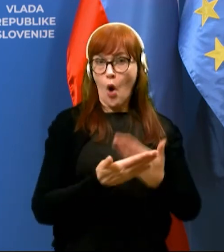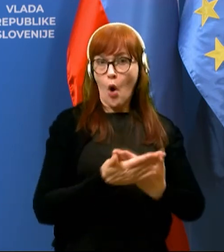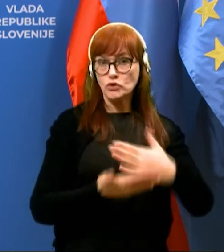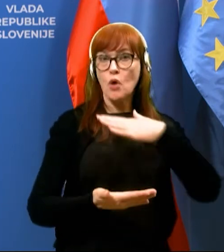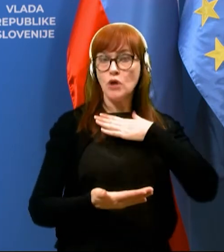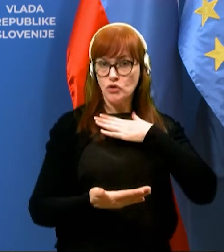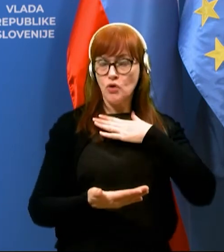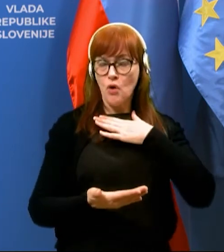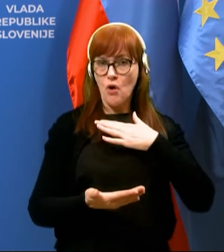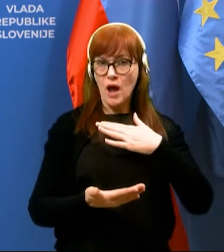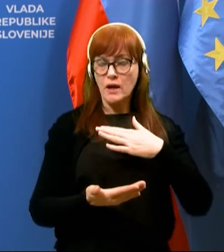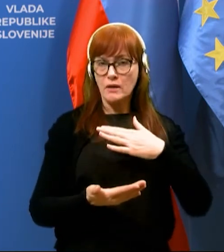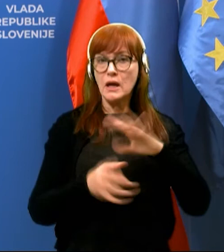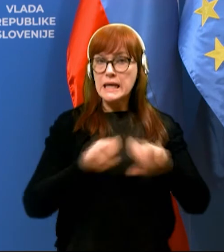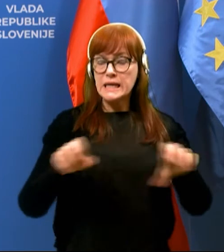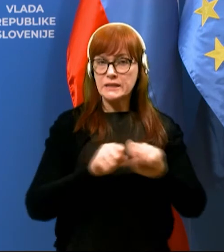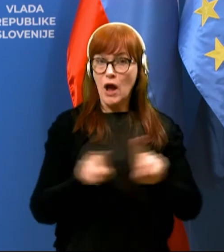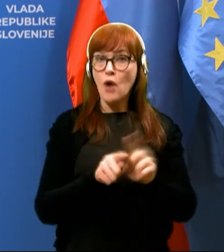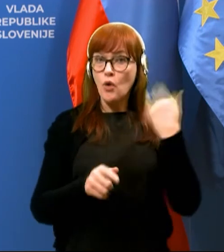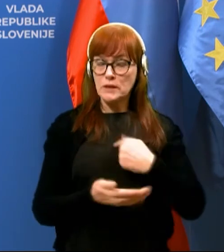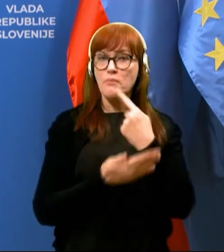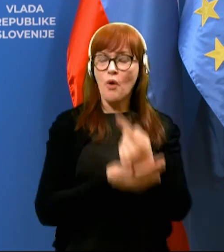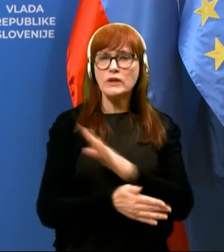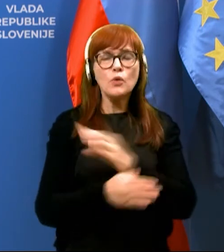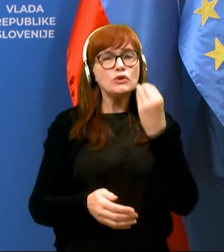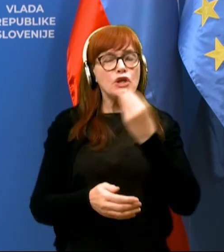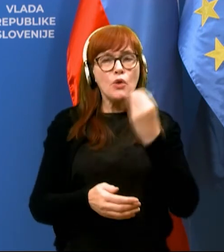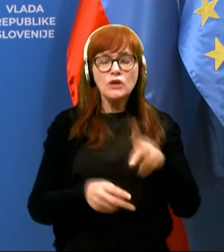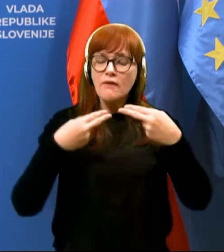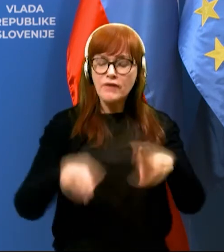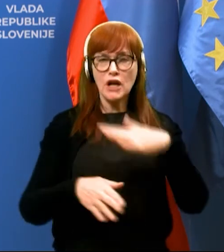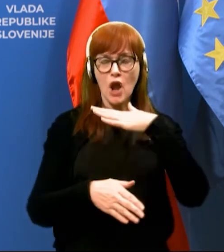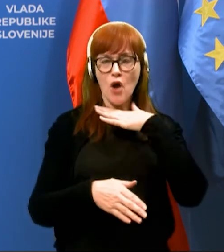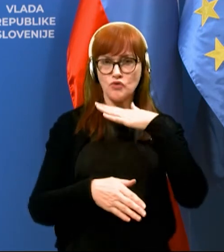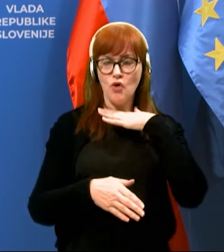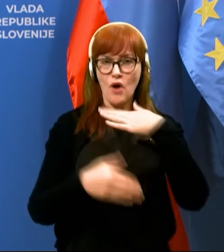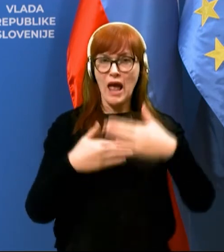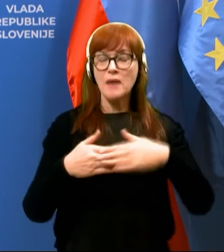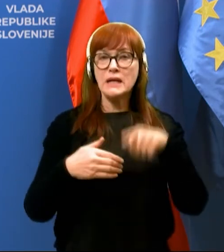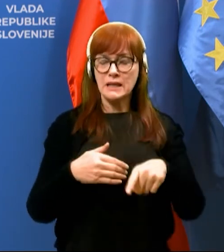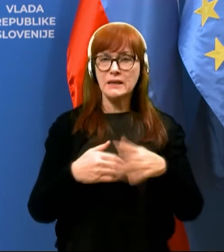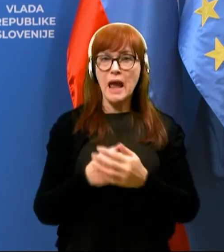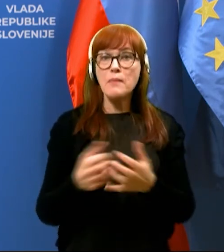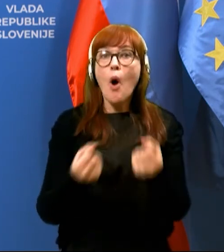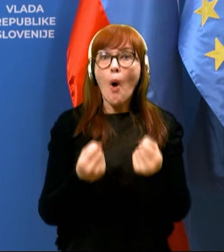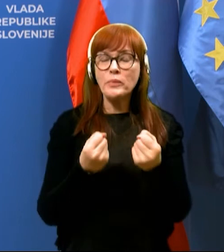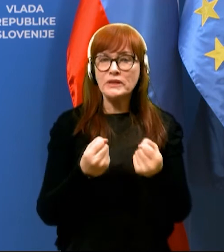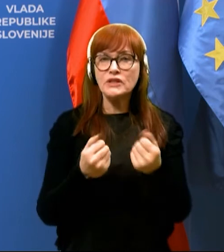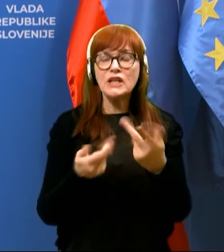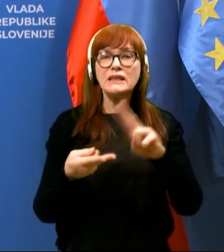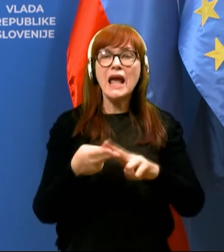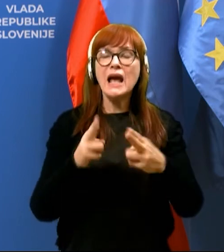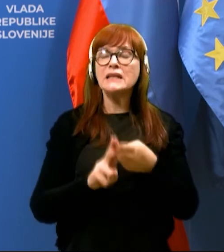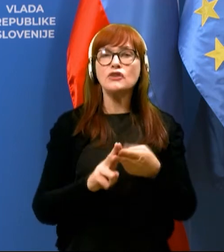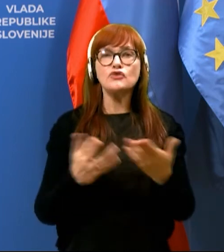šoli se izvaja tako, kot sem povedal, torej vsi učenci se vrnejo v šole in pri tem, da se održi na nek način